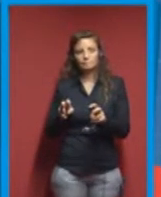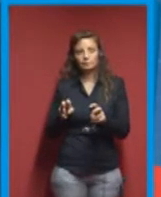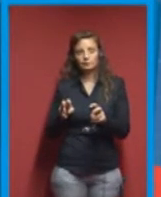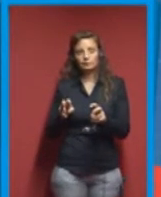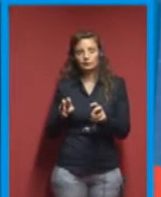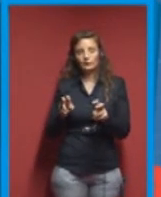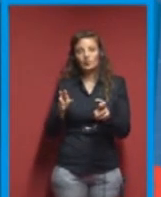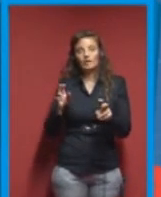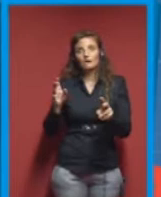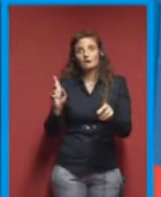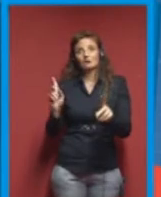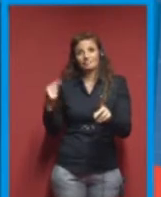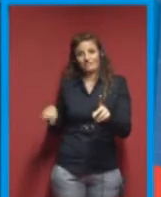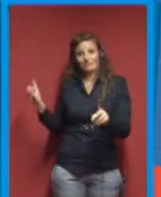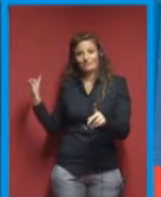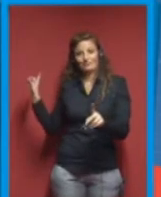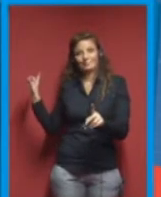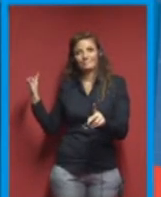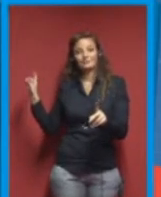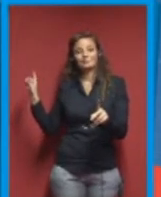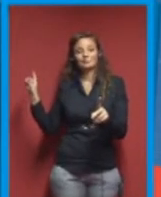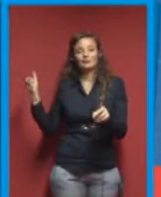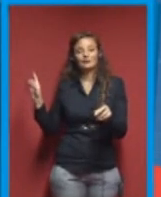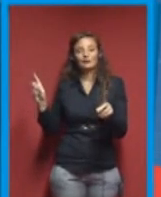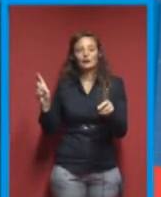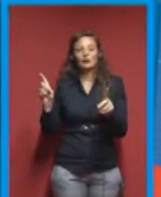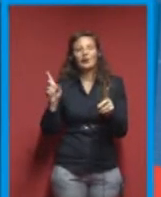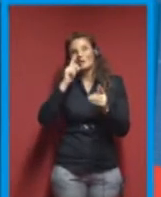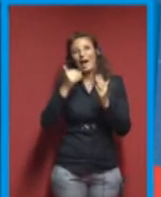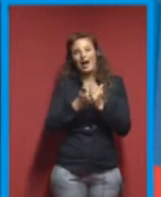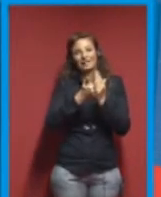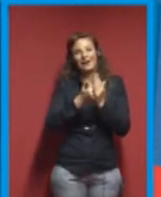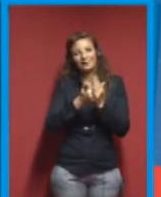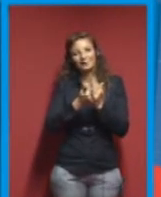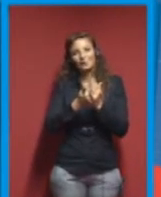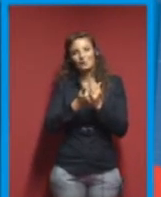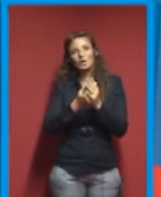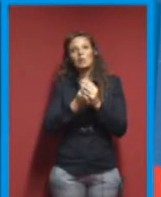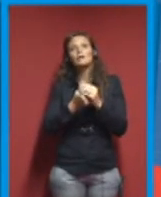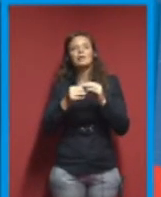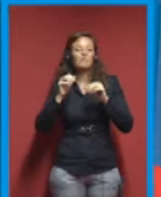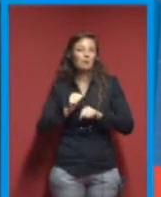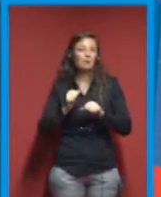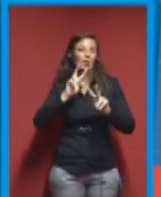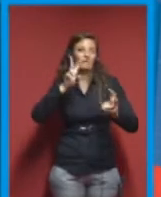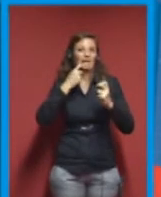Questo è ottimizzato per essere utilizzato dagli hacker,